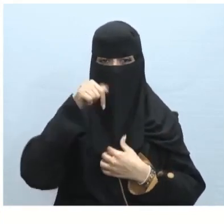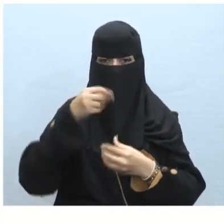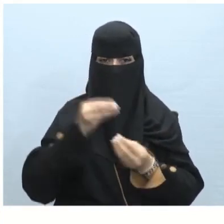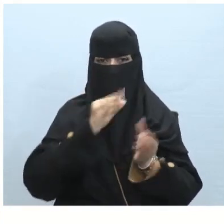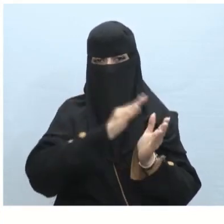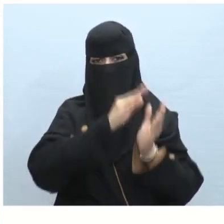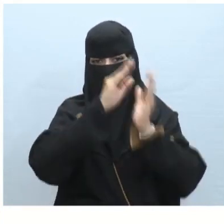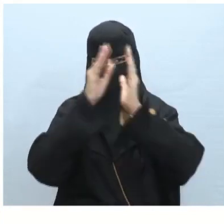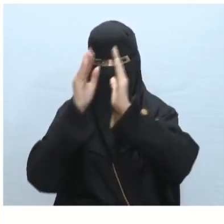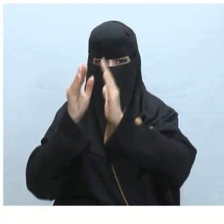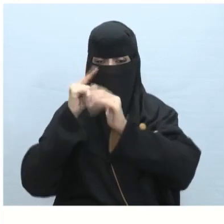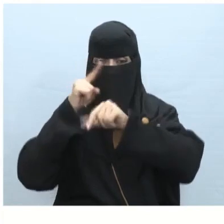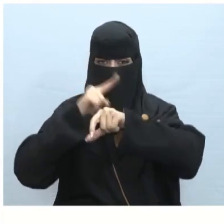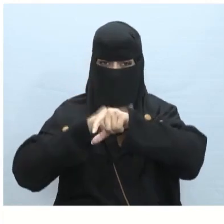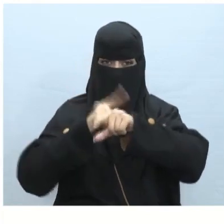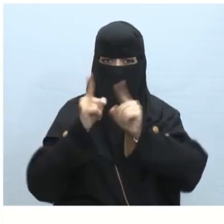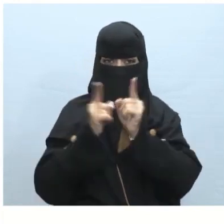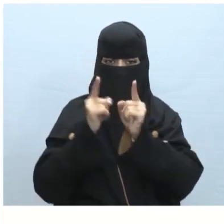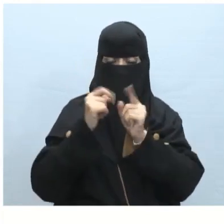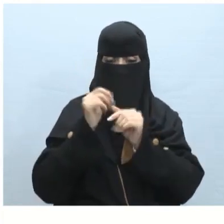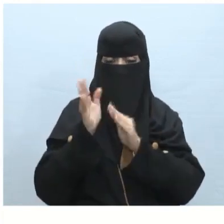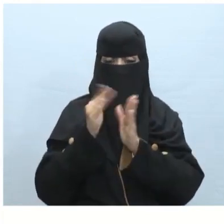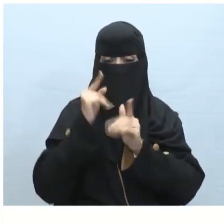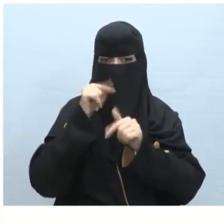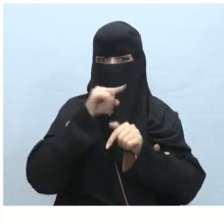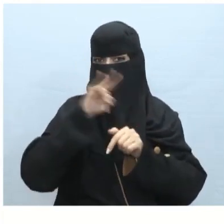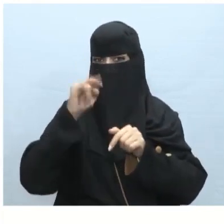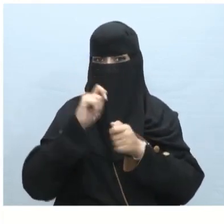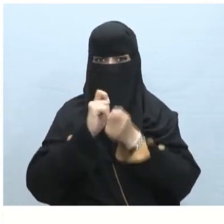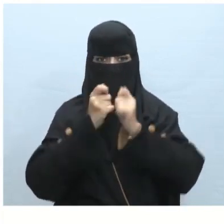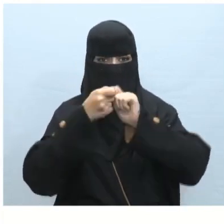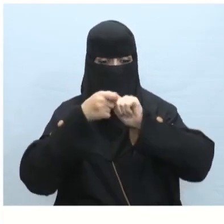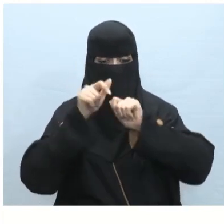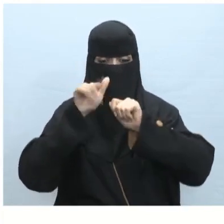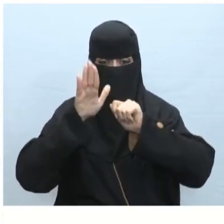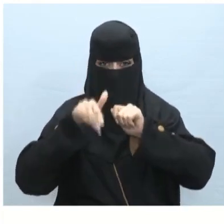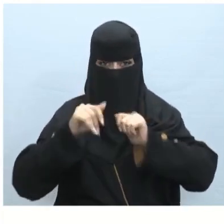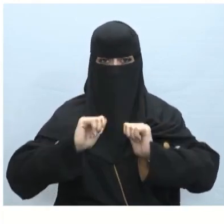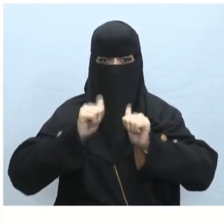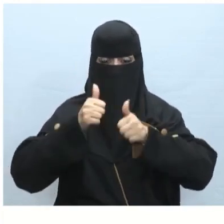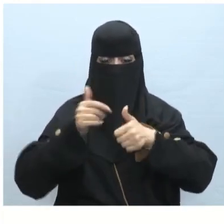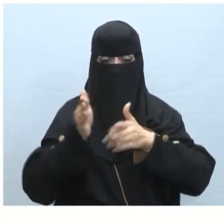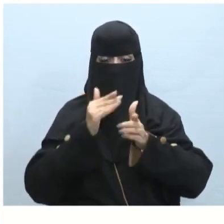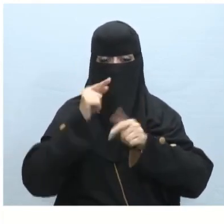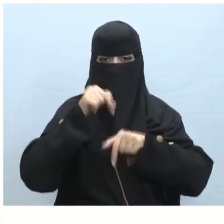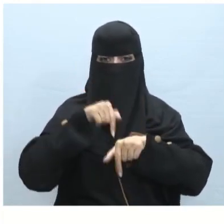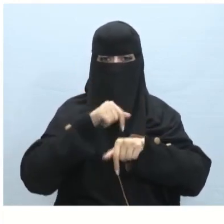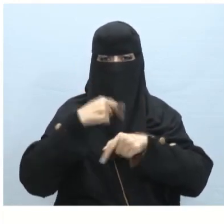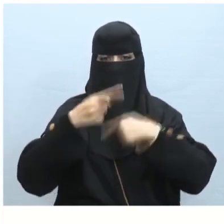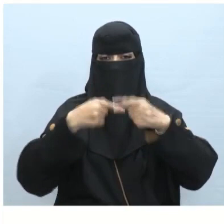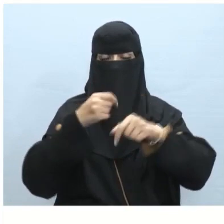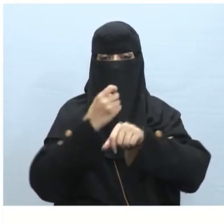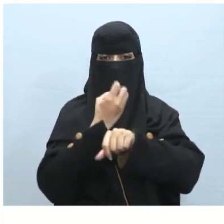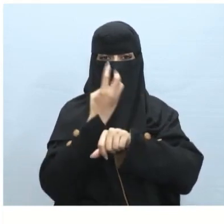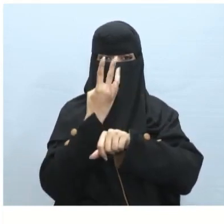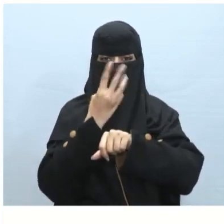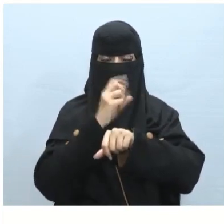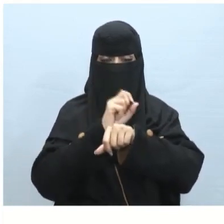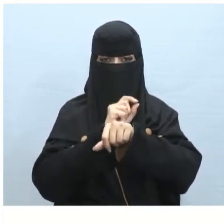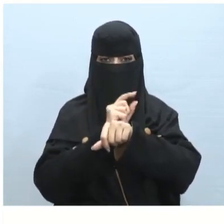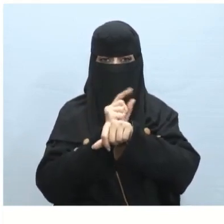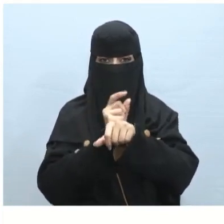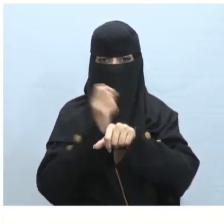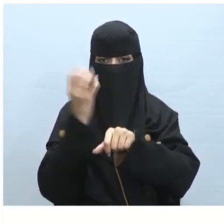انتقالي له مدة افتراضية لا يمكن تغيير هذه المدة أو يمكن تغييرها أو هي دائماً